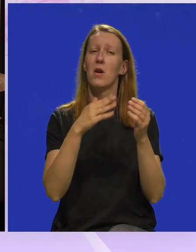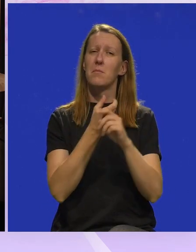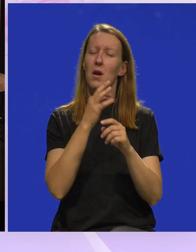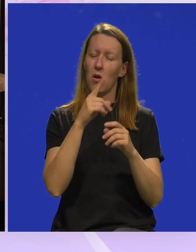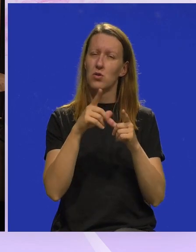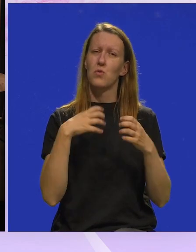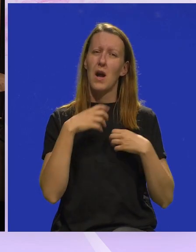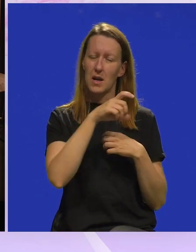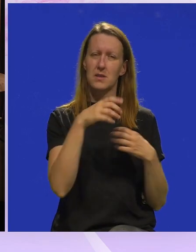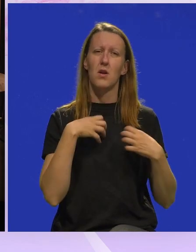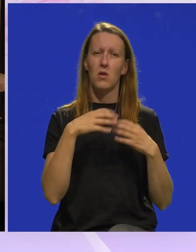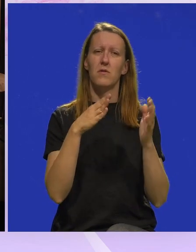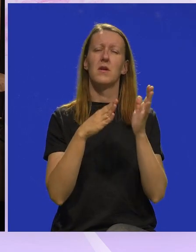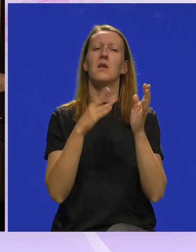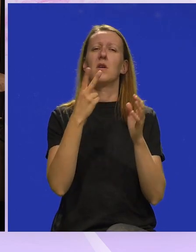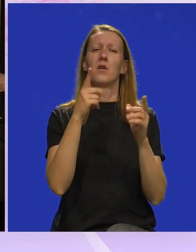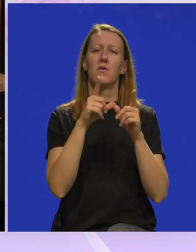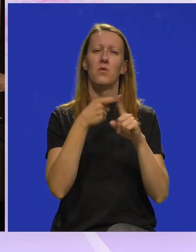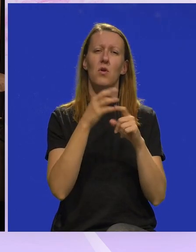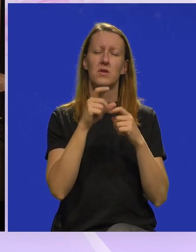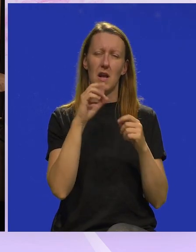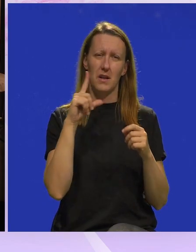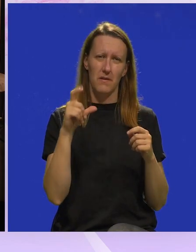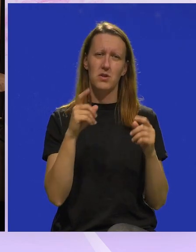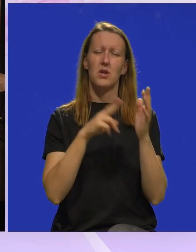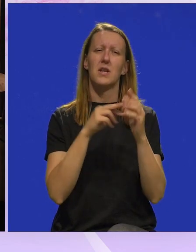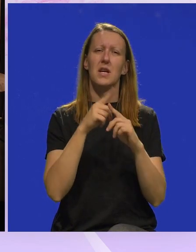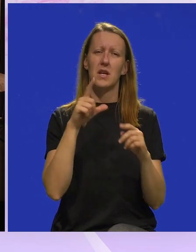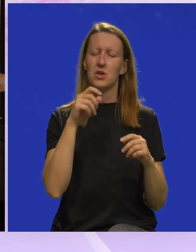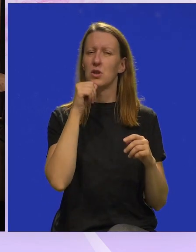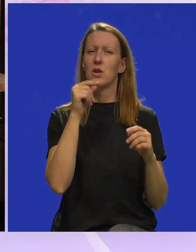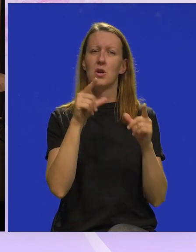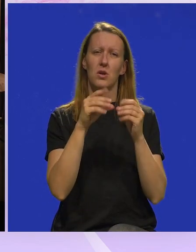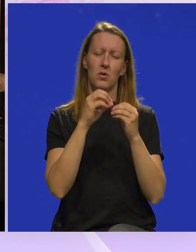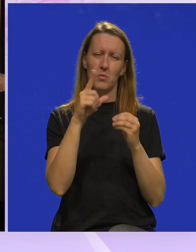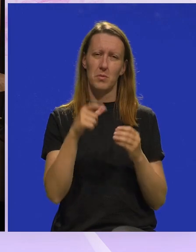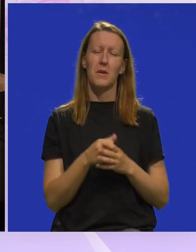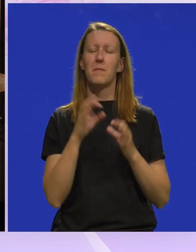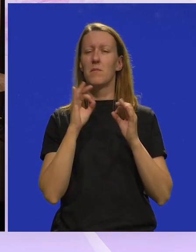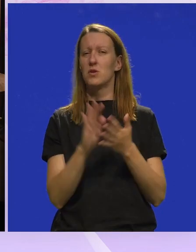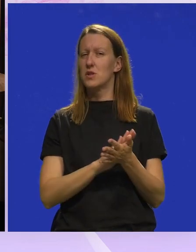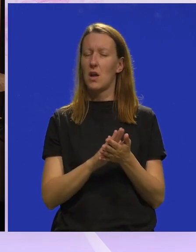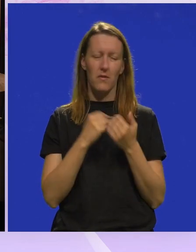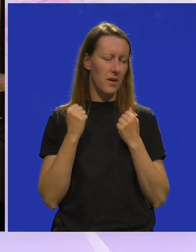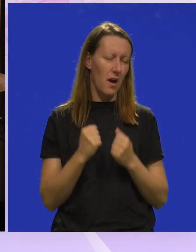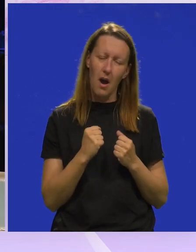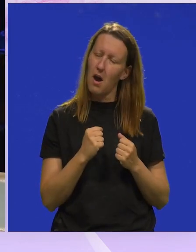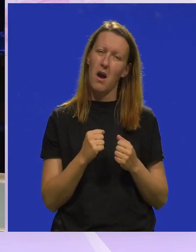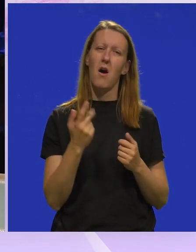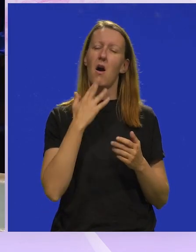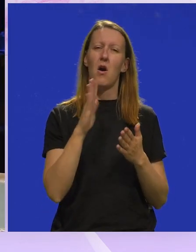Mikolića u predstavi glume Matilde Vukosavljević, Matilda Nikić i Vlatka Rubil. Baš smo zadovoljni jako